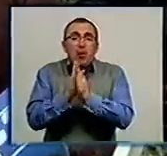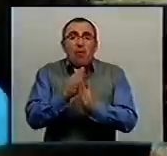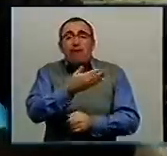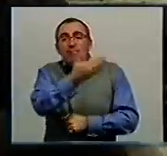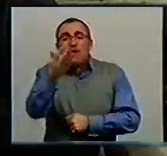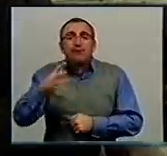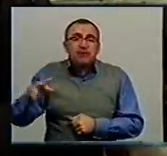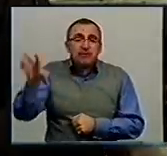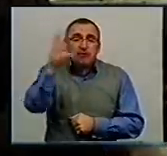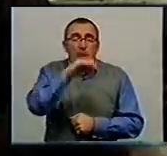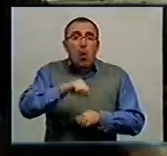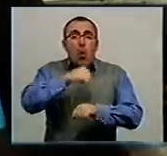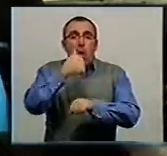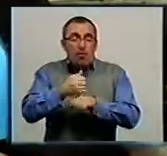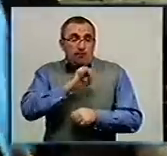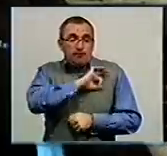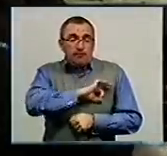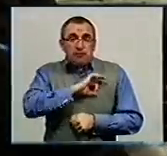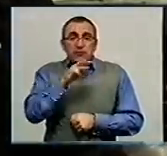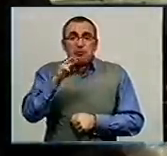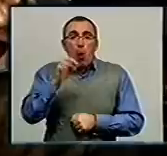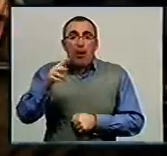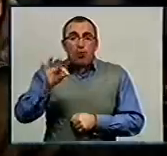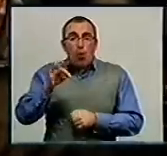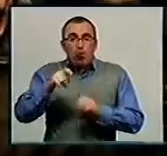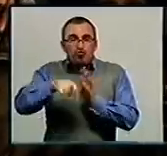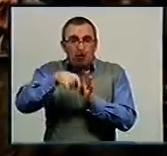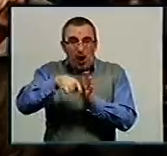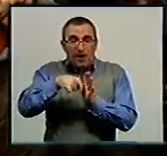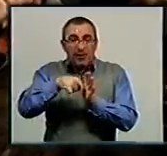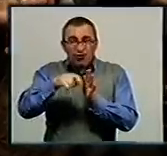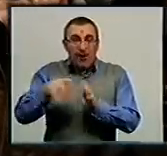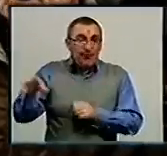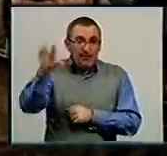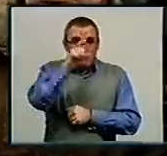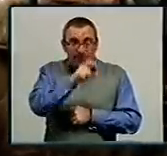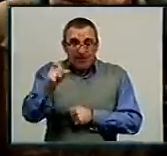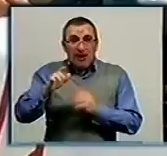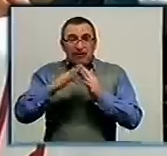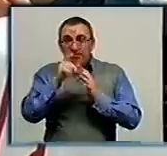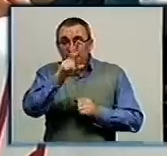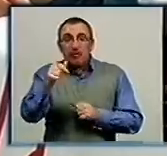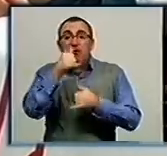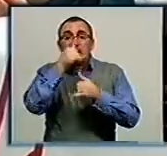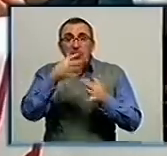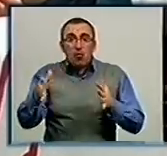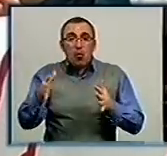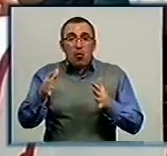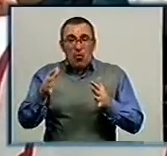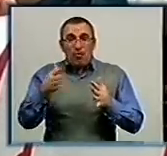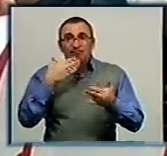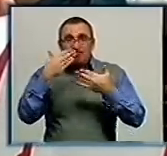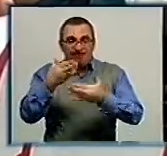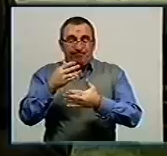всі. Голова профспілкового комітету Смолінської шахти говорить, що більшість шахтарів та жителів селища не зможуть добиратися за медичною